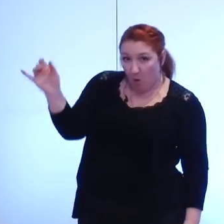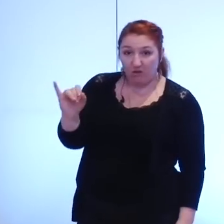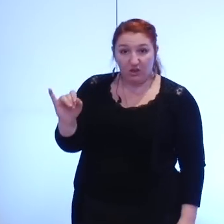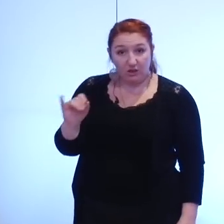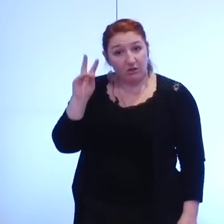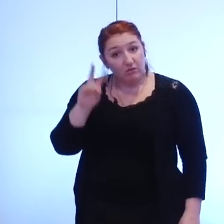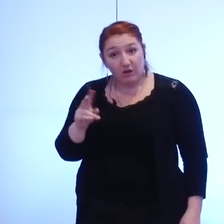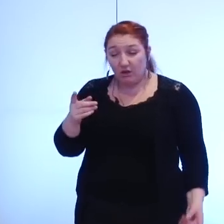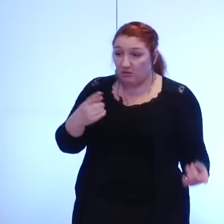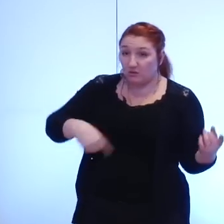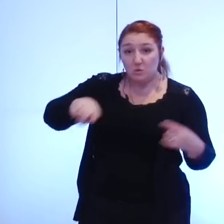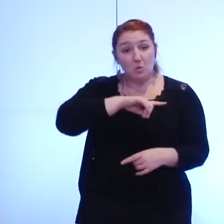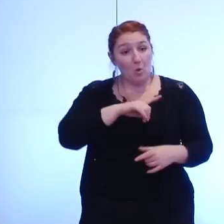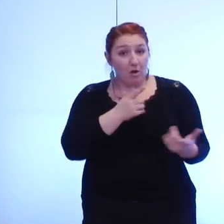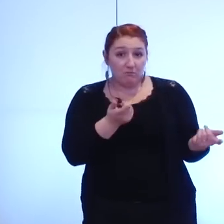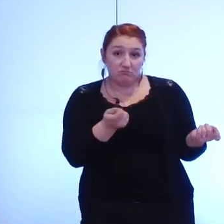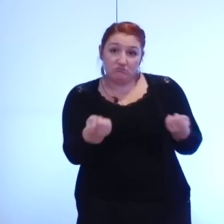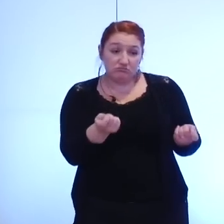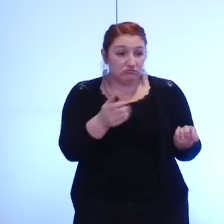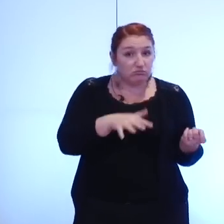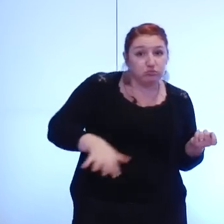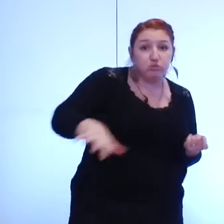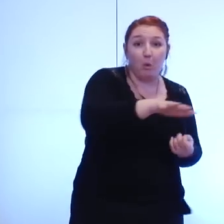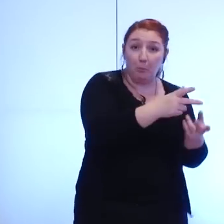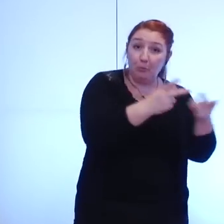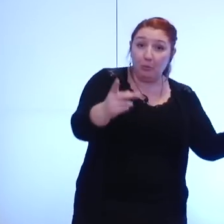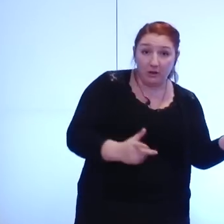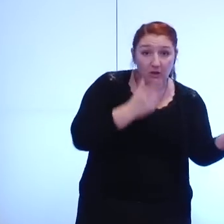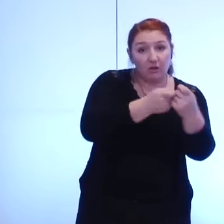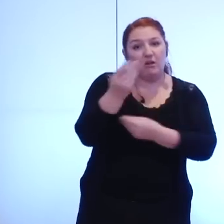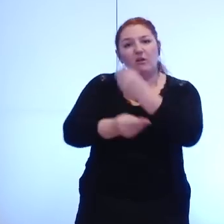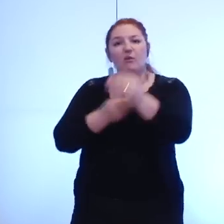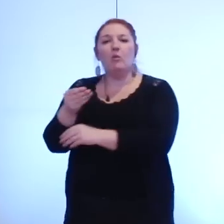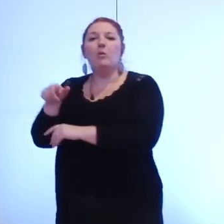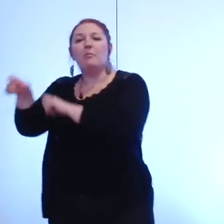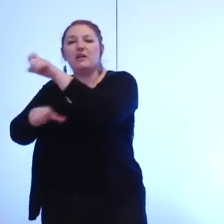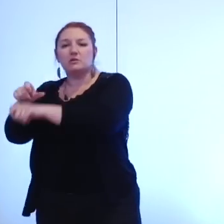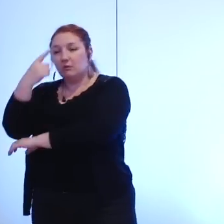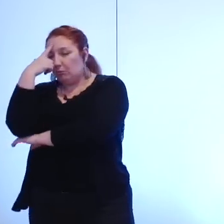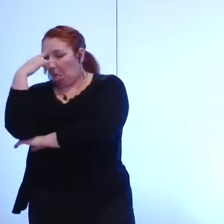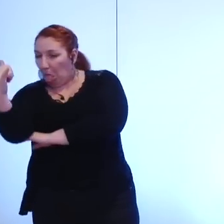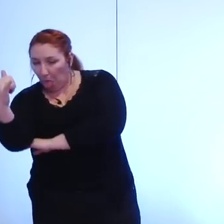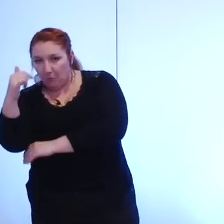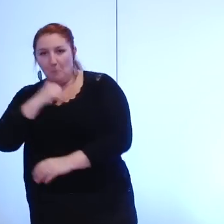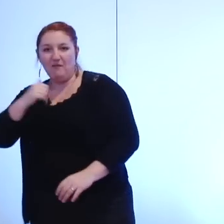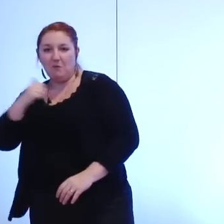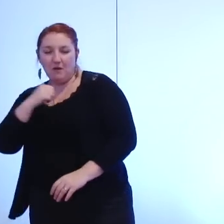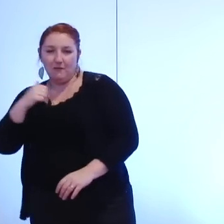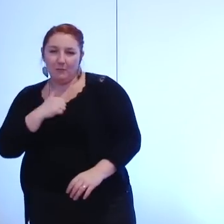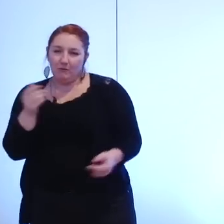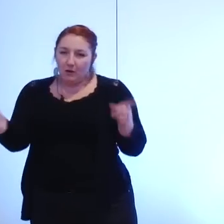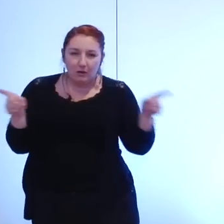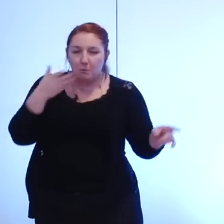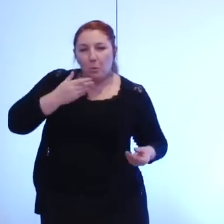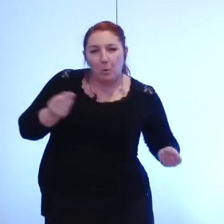de l'intérêt général ou ceux qui motivés par un ne quelle pensée unique parlent systématiquement de tout privatiser il n'y a pas d